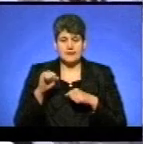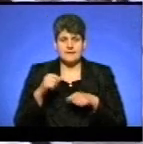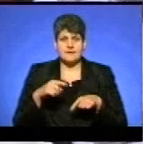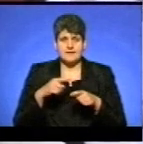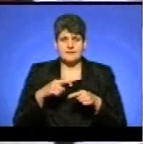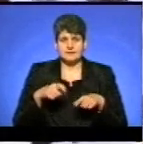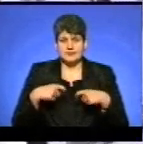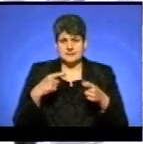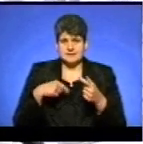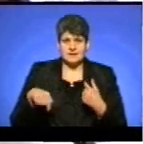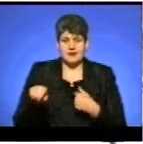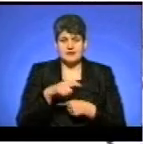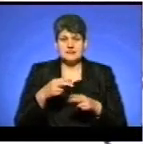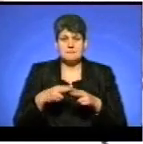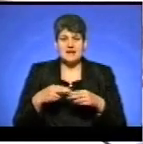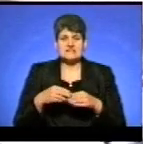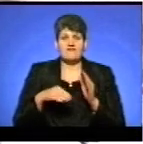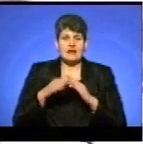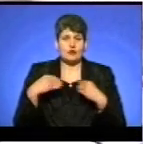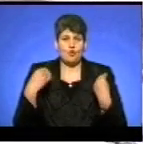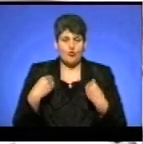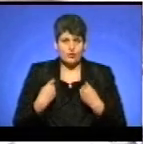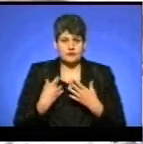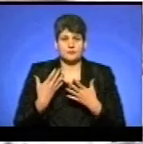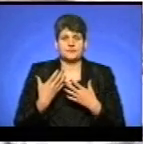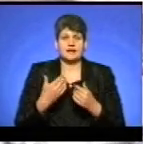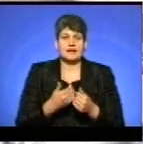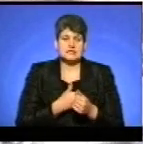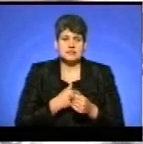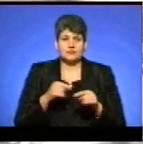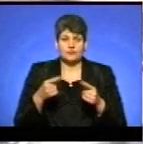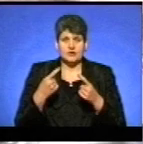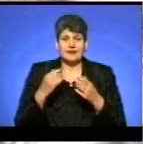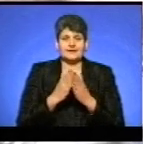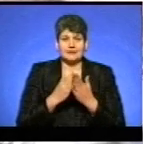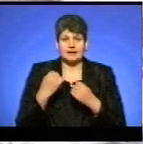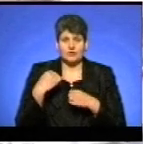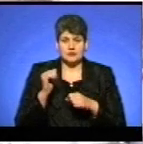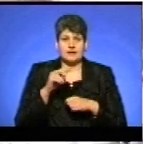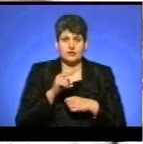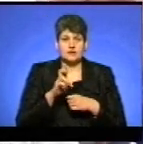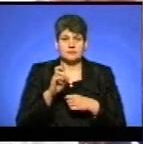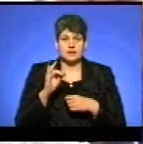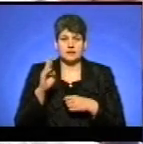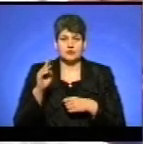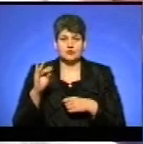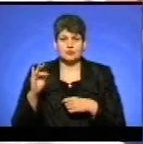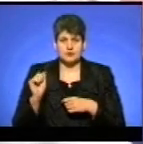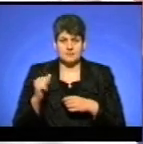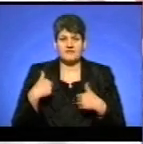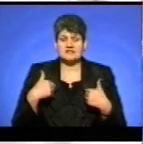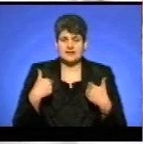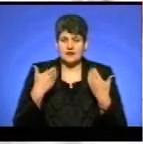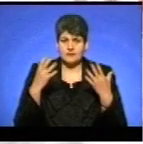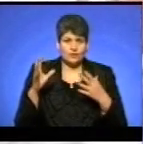тернопільського ставу зимку. Без верхнього одягу в історії Тернополя ініціатору створення книги рекордів міста Леонід Бицюра. Ми вас вітаємо